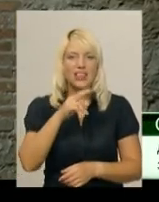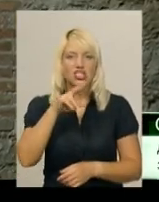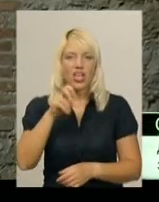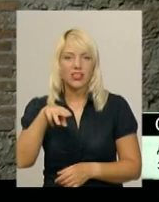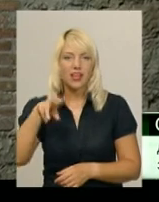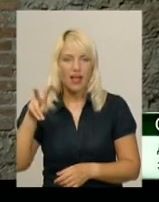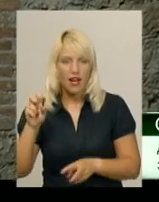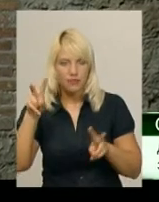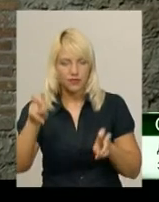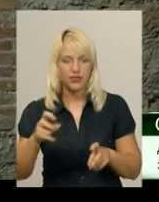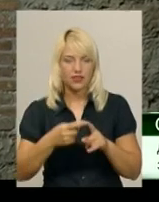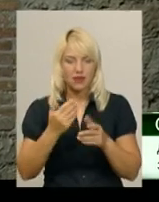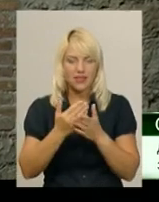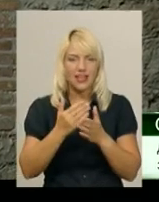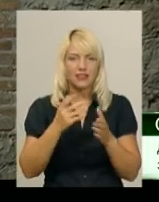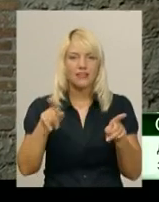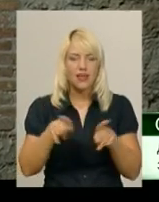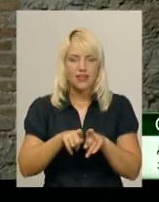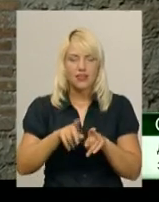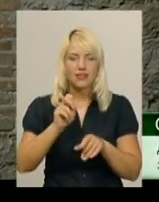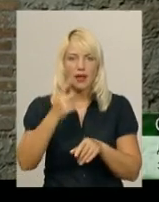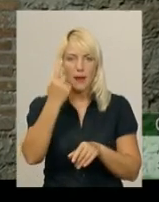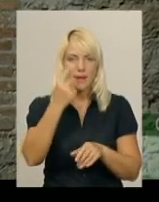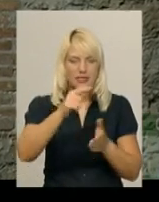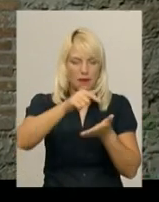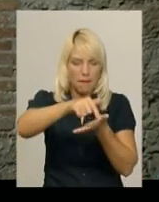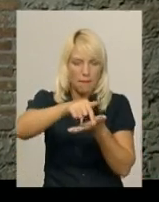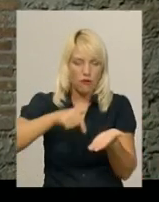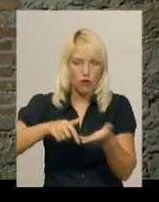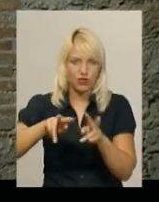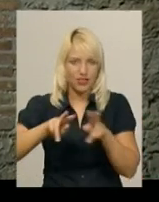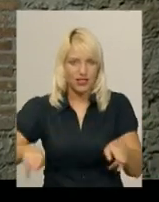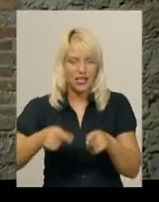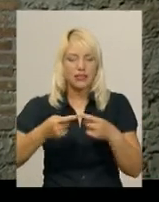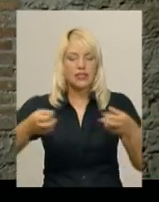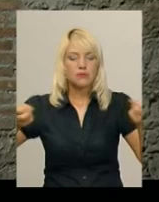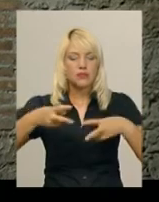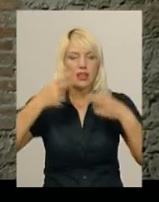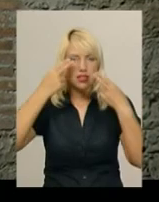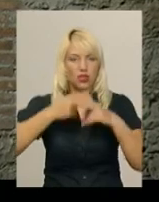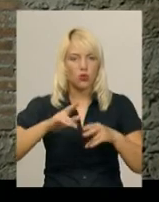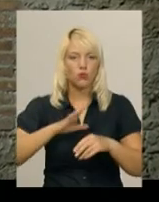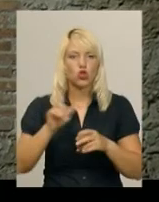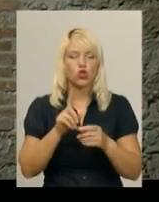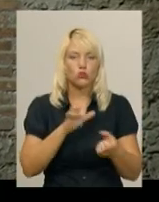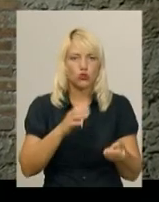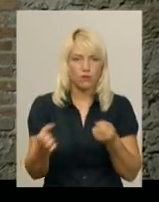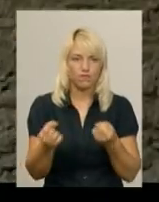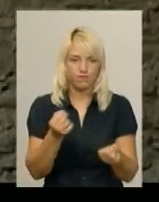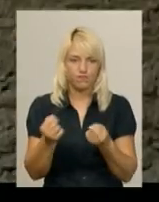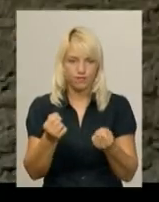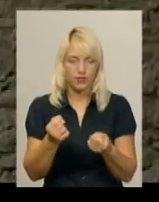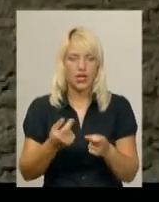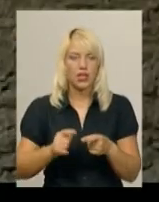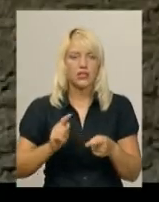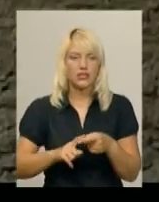такі є канавки, які, не мов би, пальцями проводили. Це була спеціальна технологія для того, щоб цегла міцніше трималася на розчині.